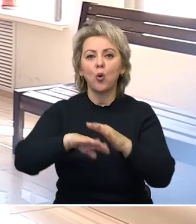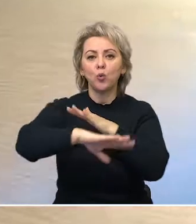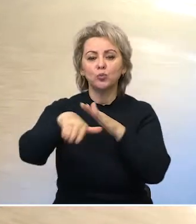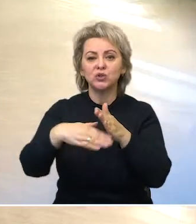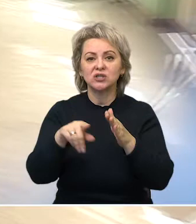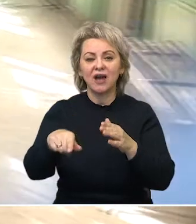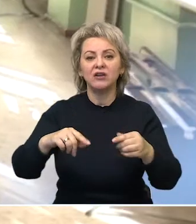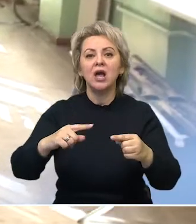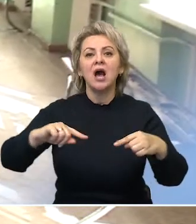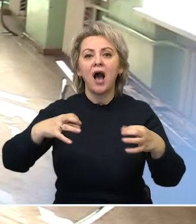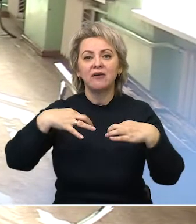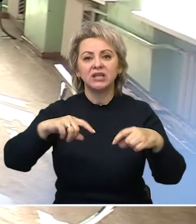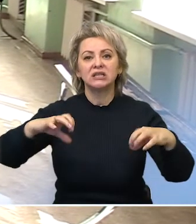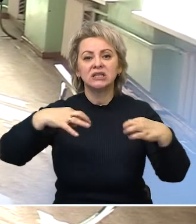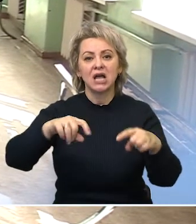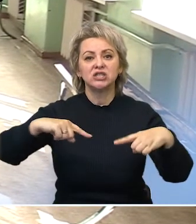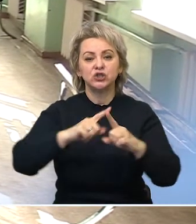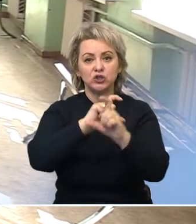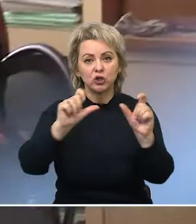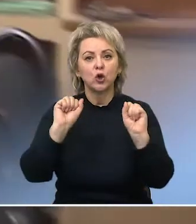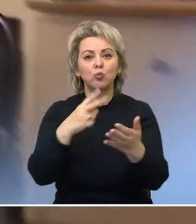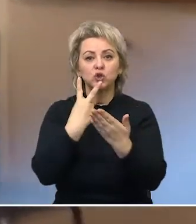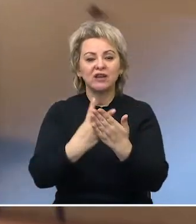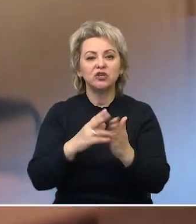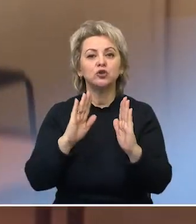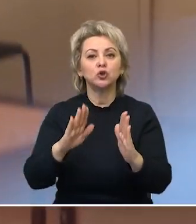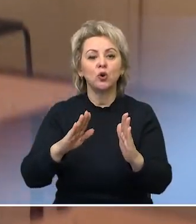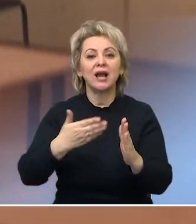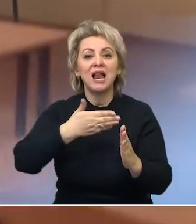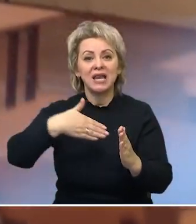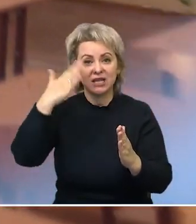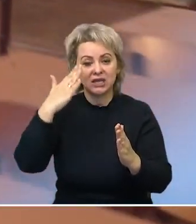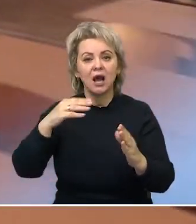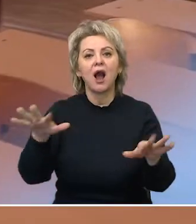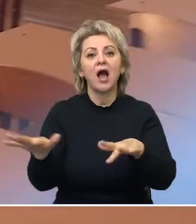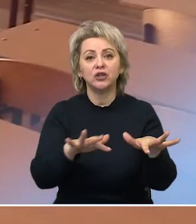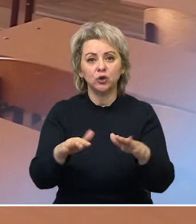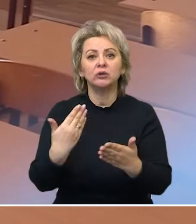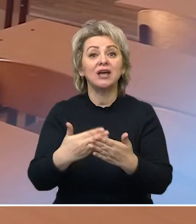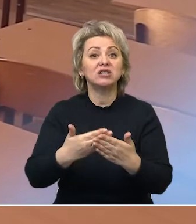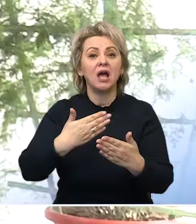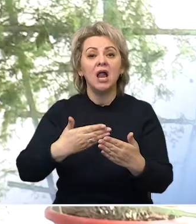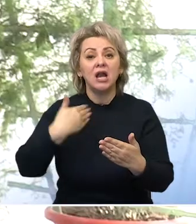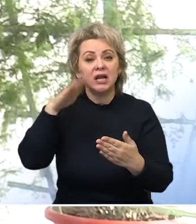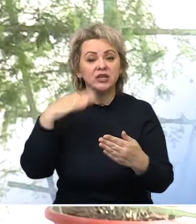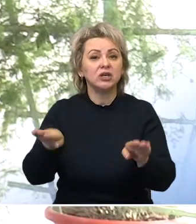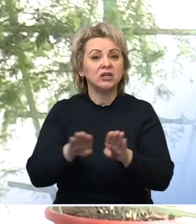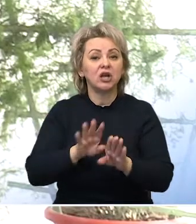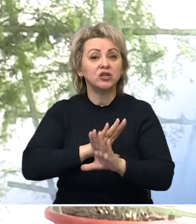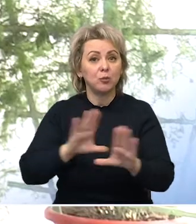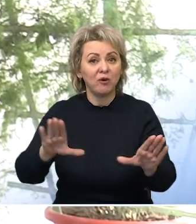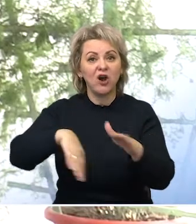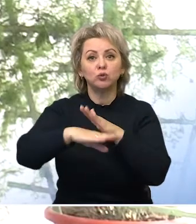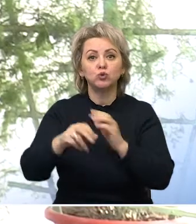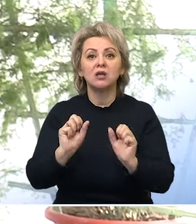автотранспортного техникума можно наблюдать разве что в разгар летних каникул. Наверное, даже на летних так пустынно не бывает, как сегодня. На